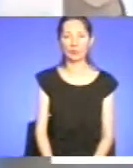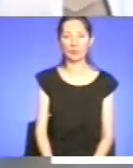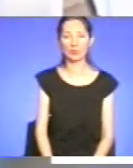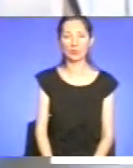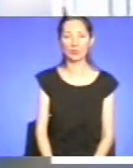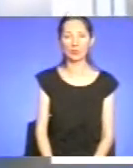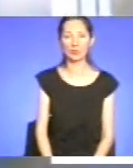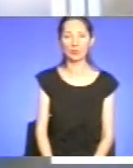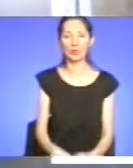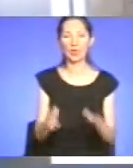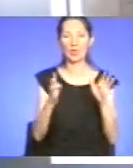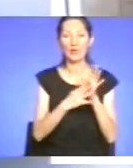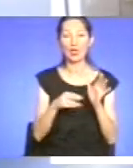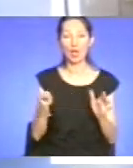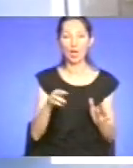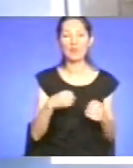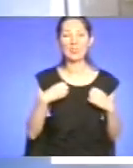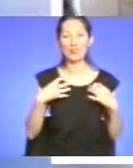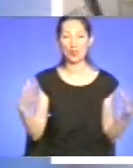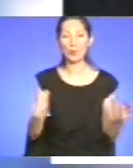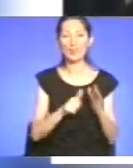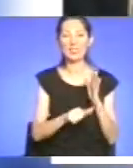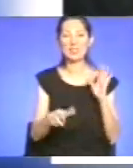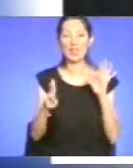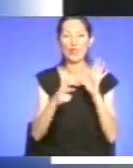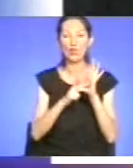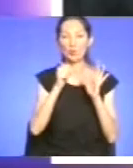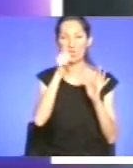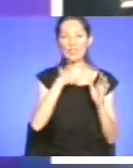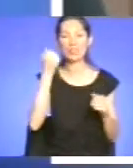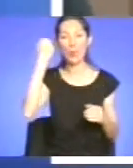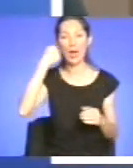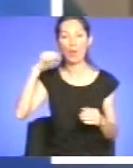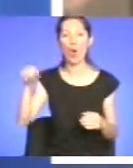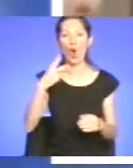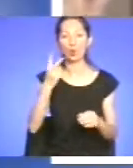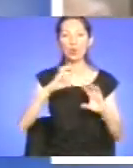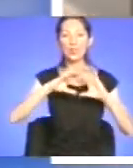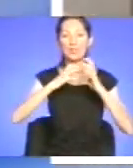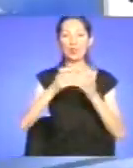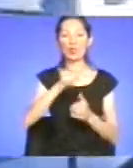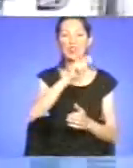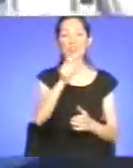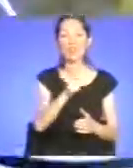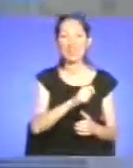9 травня святкуємо 68-му річницю перемоги у Другій світовій війні.